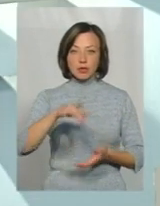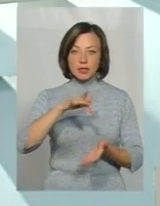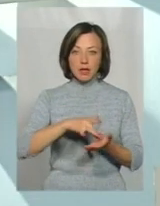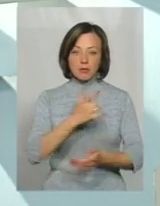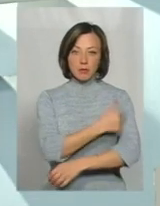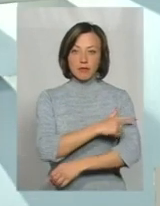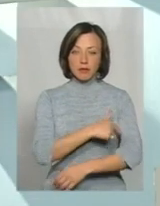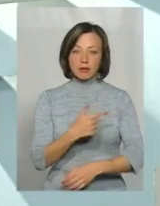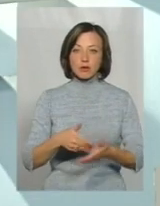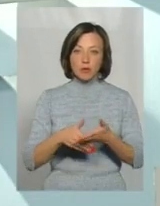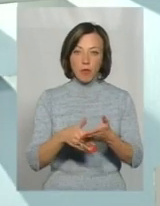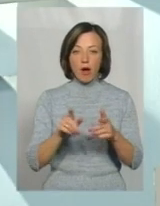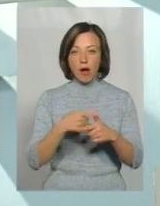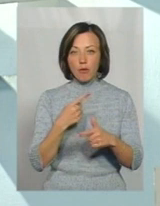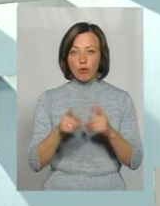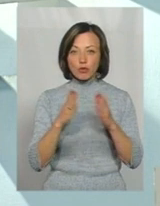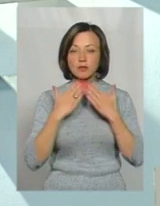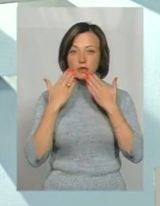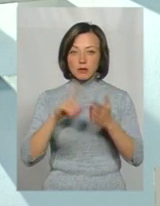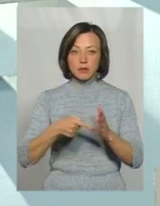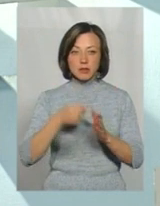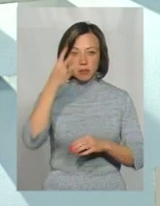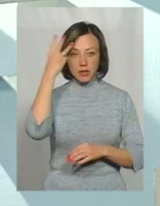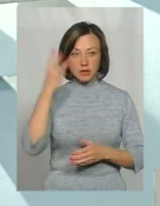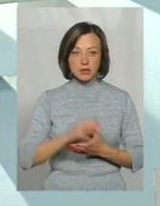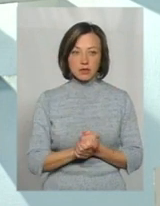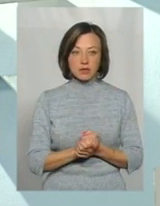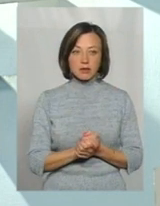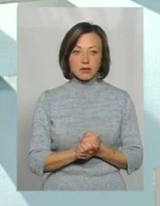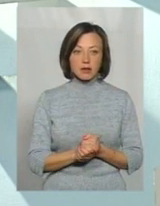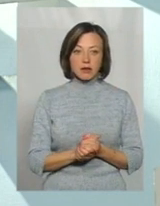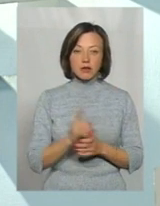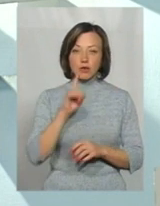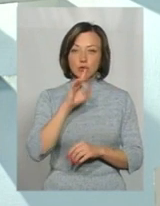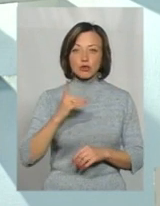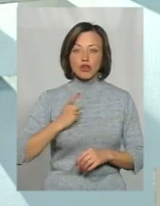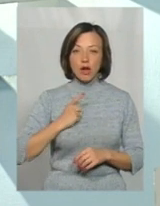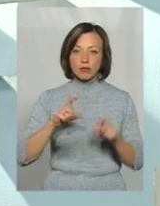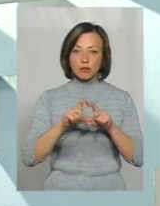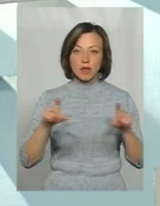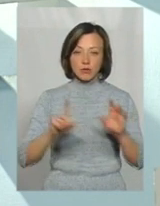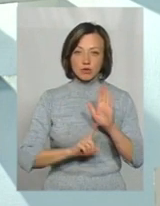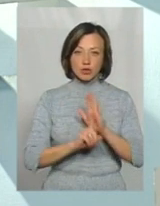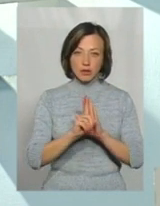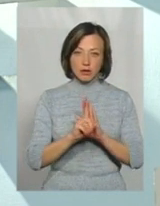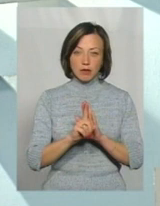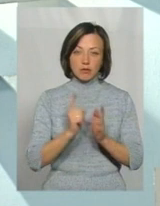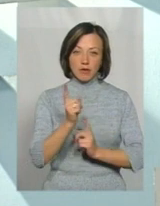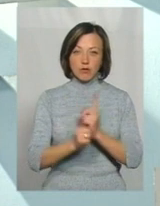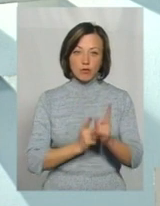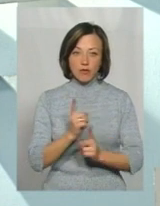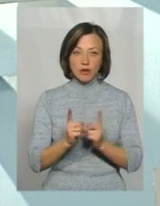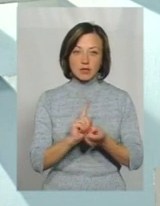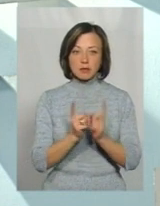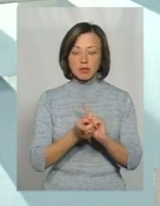первинної медико-санітарної допомоги або будуть звертатися у місто Хмельницький. Тобто вони не будуть чекати, коли заклад вступить в реформу, коли він